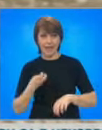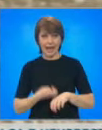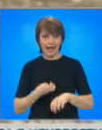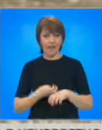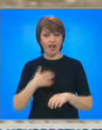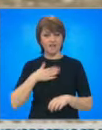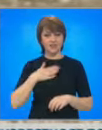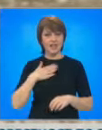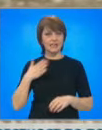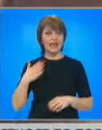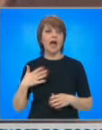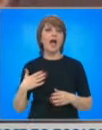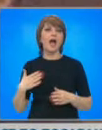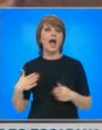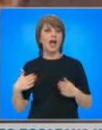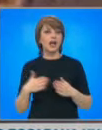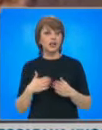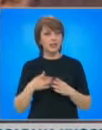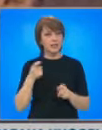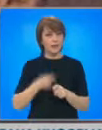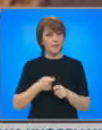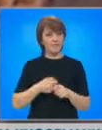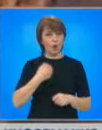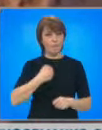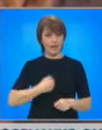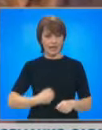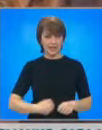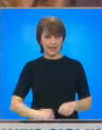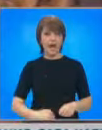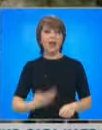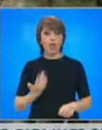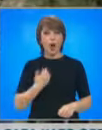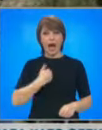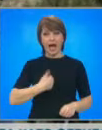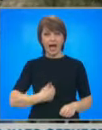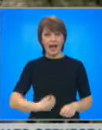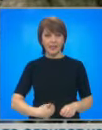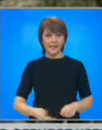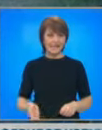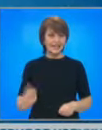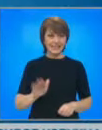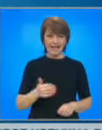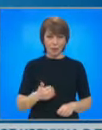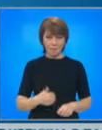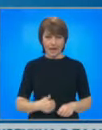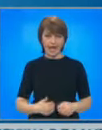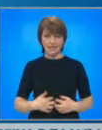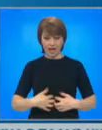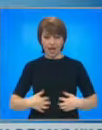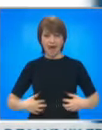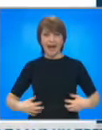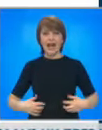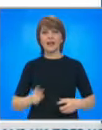прави операция на Апостола. След операцията раната не зараства добре. Тогава идват отец Нелфит